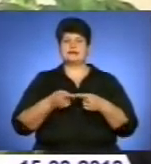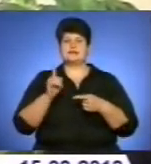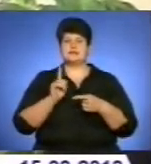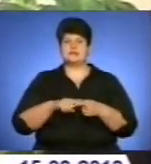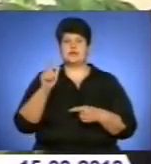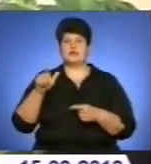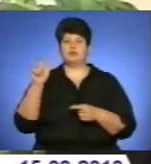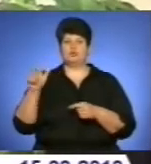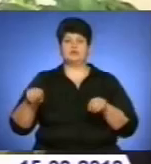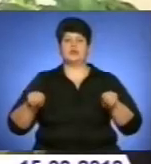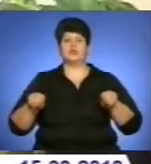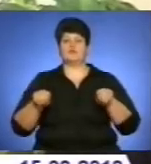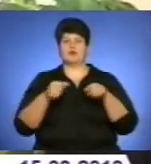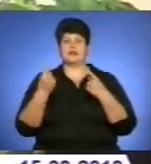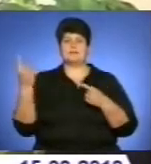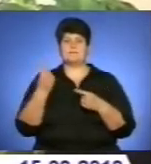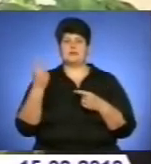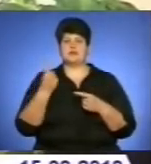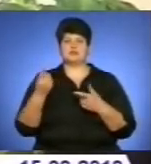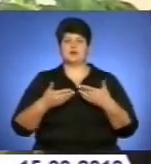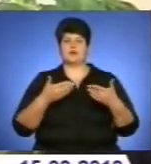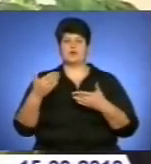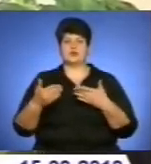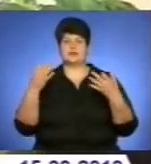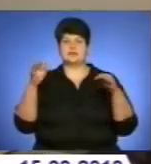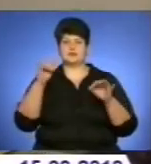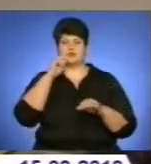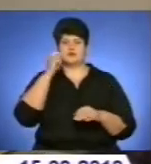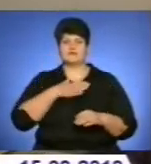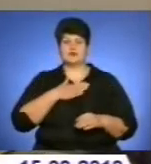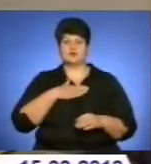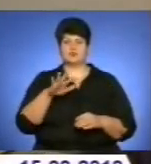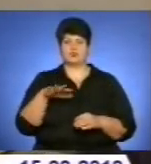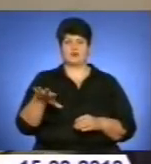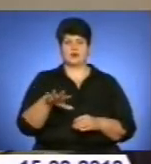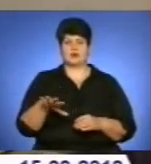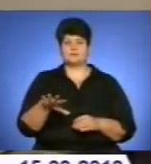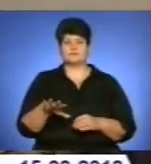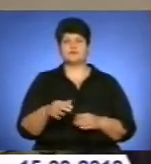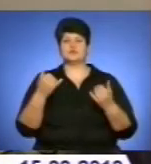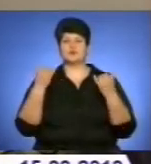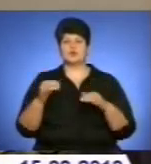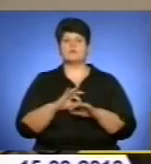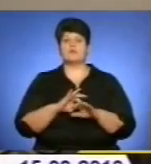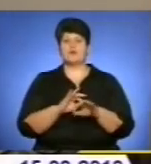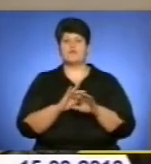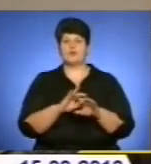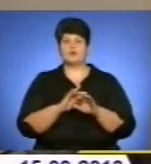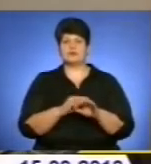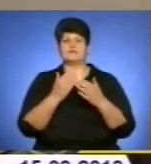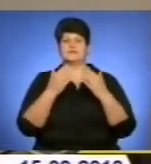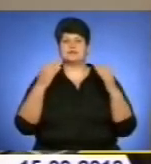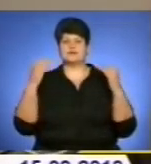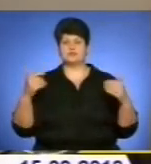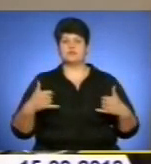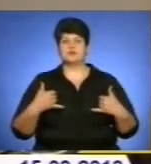далі переконували за те, що держава Україна має повне право на самостійне існування, на самостійне